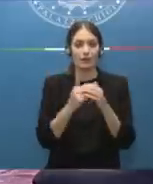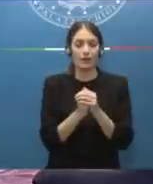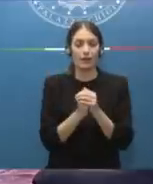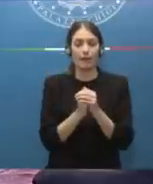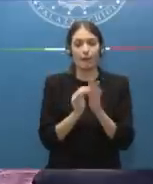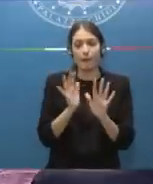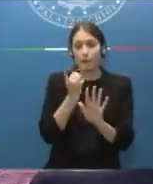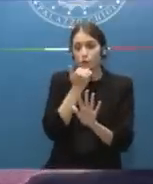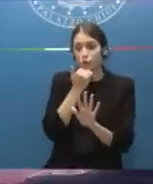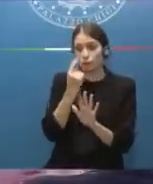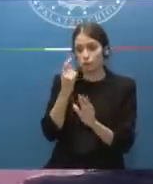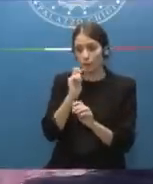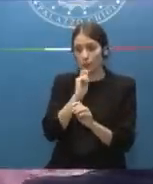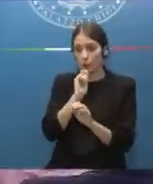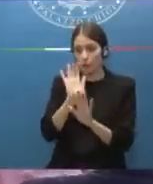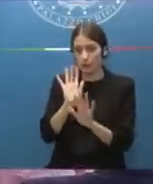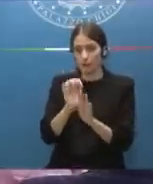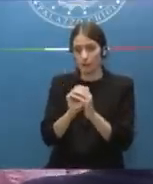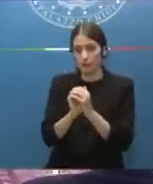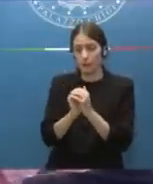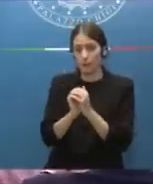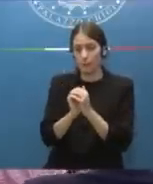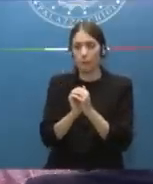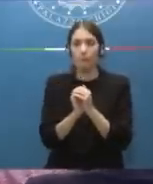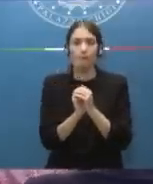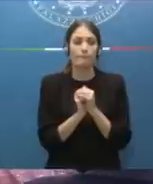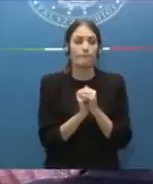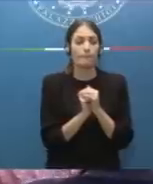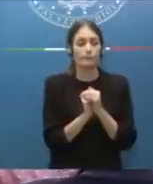Aspettiamo il microfono un attimo Monica aspettiamo il microfono che arriva.